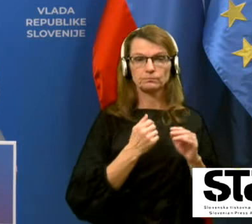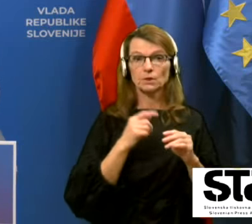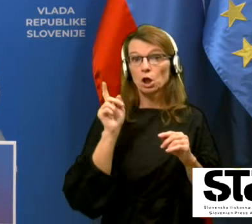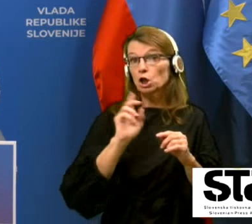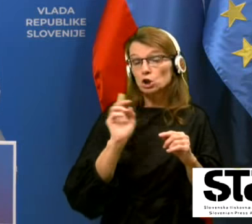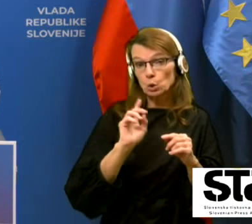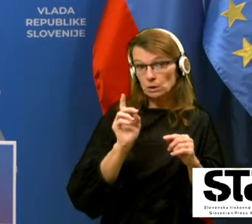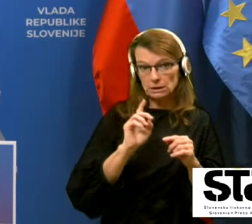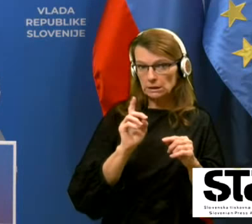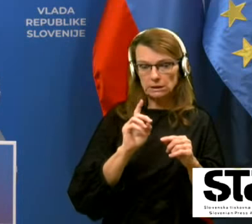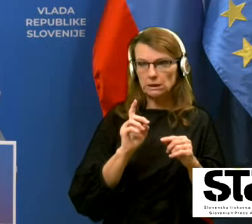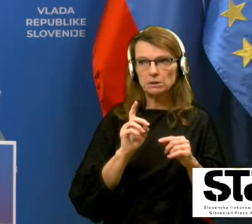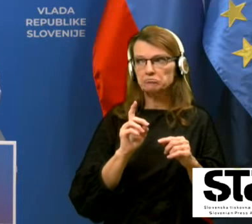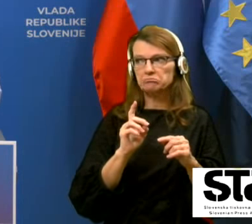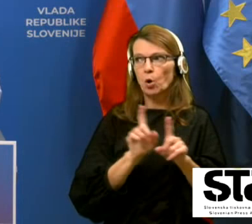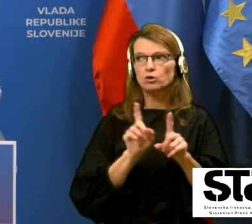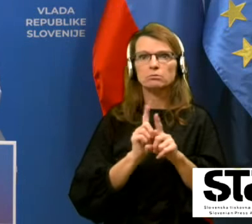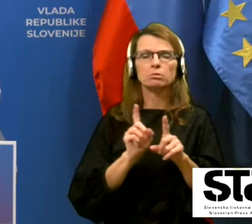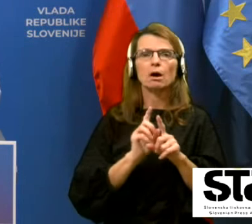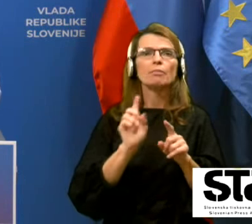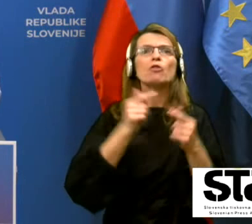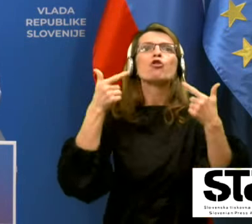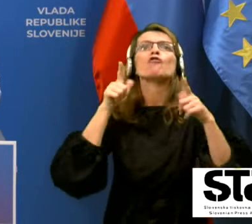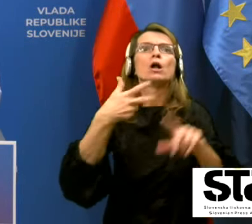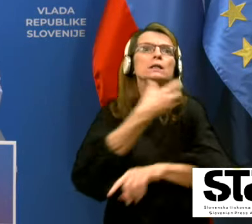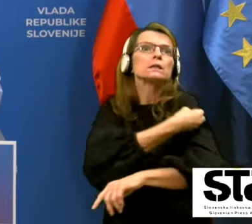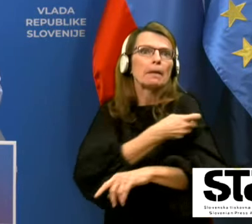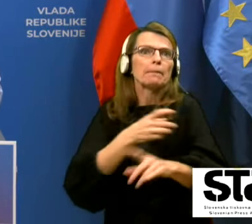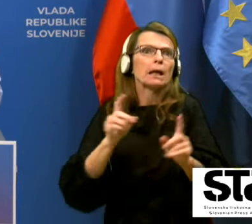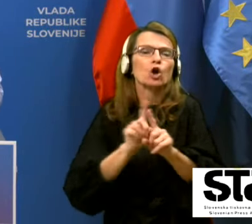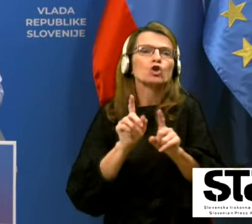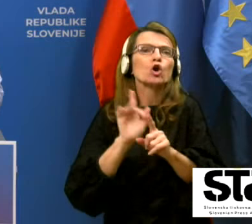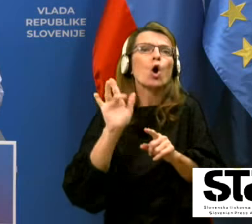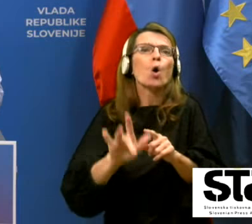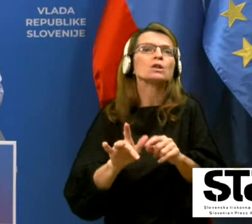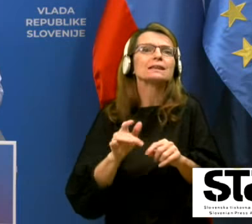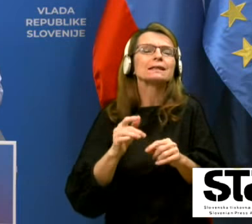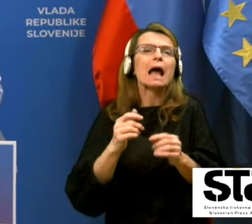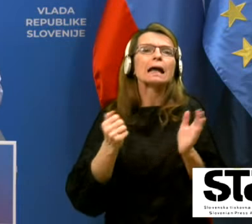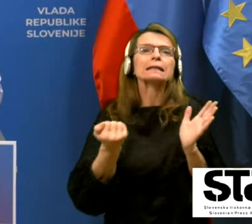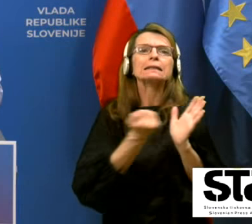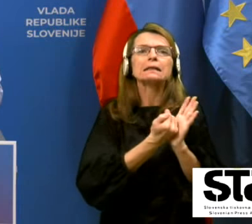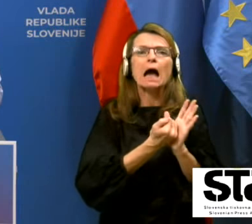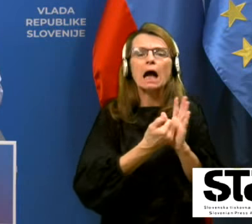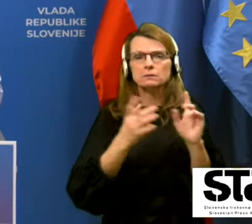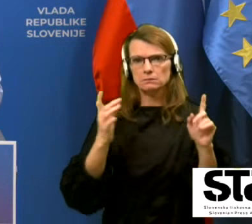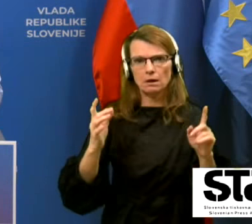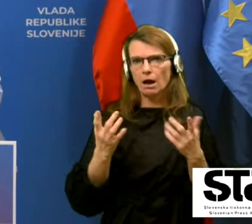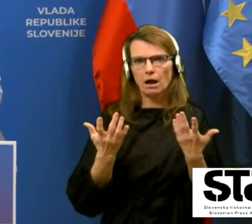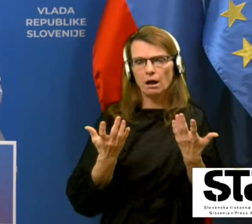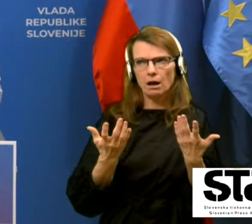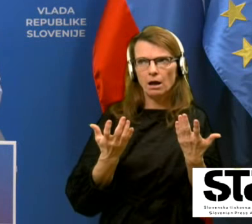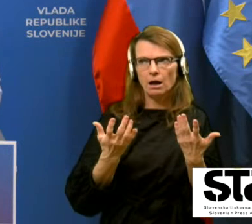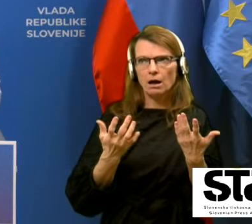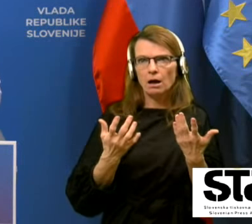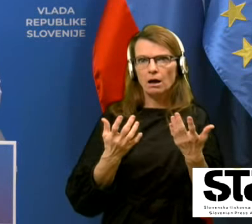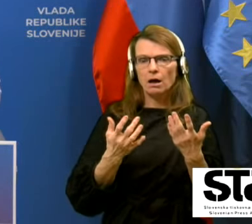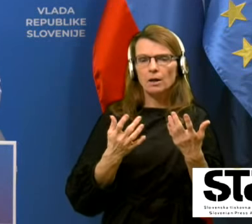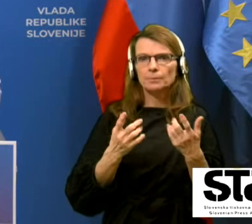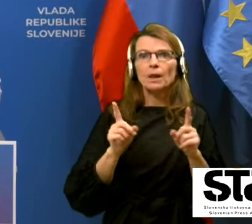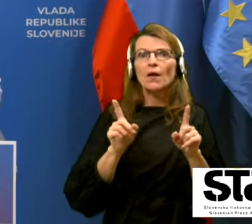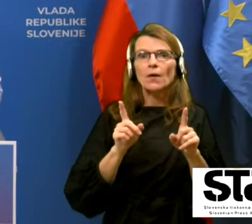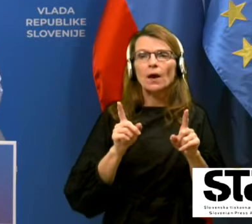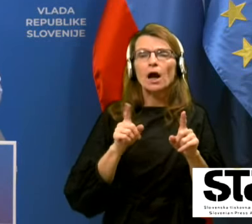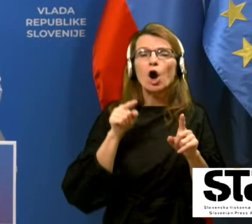kontraindikacija za cepljenje, vendar v tem trenutku, ko delamo, ko to